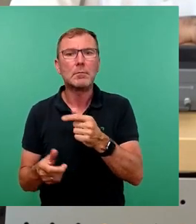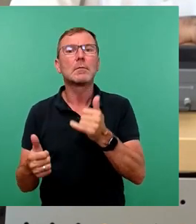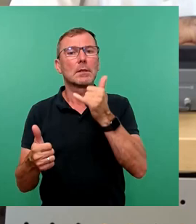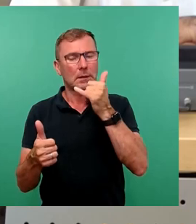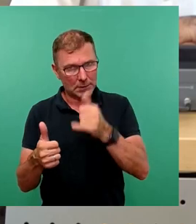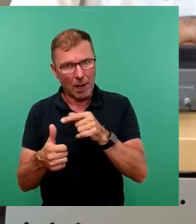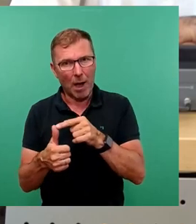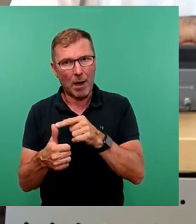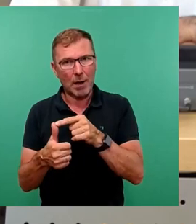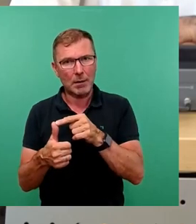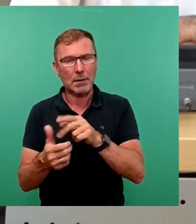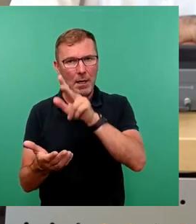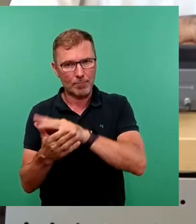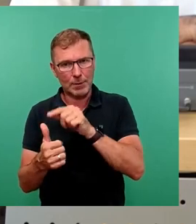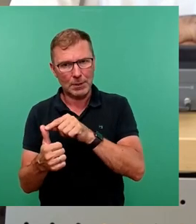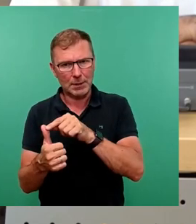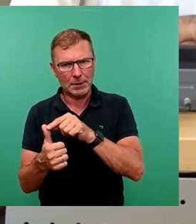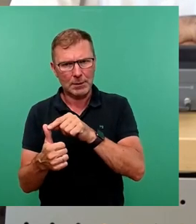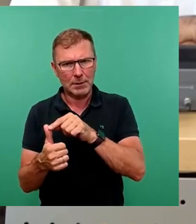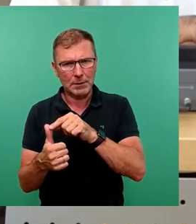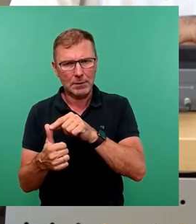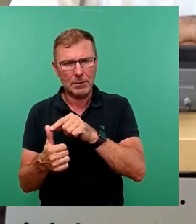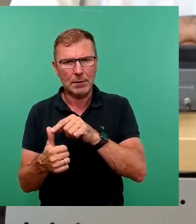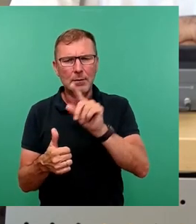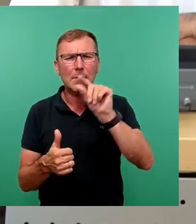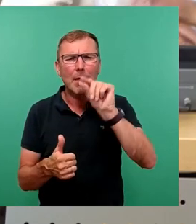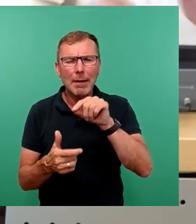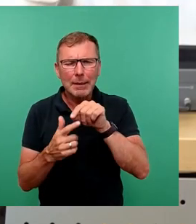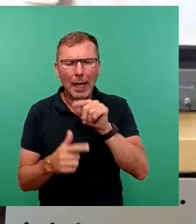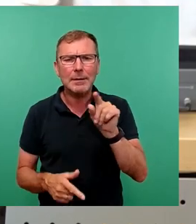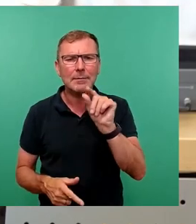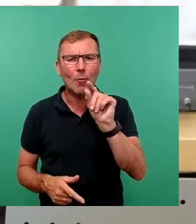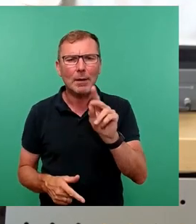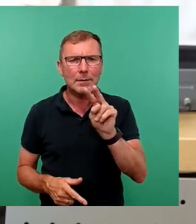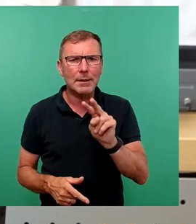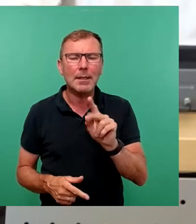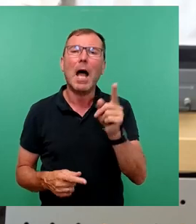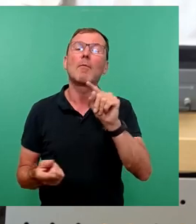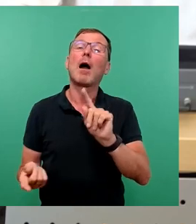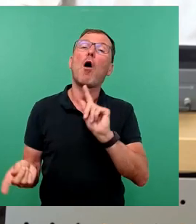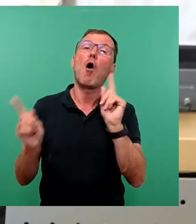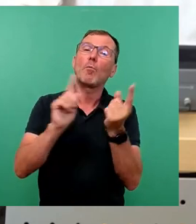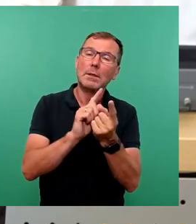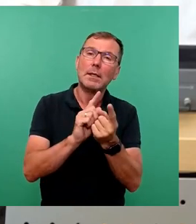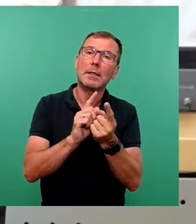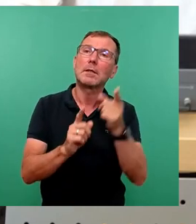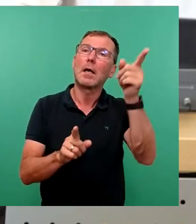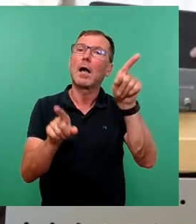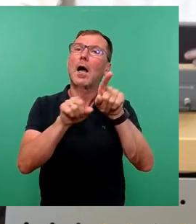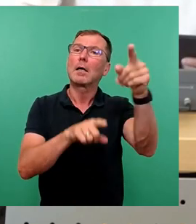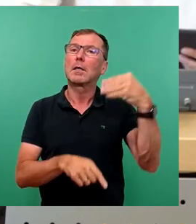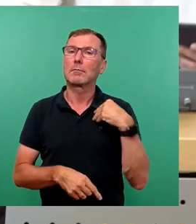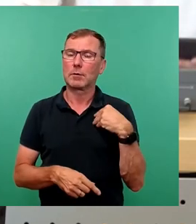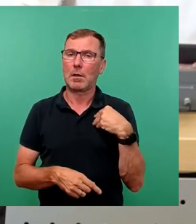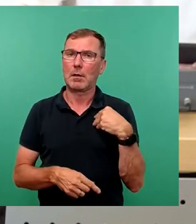es wird so bestätigt, es ist ein bisschen klein jetzt. Im Gegenzug hat er zugesagt, den